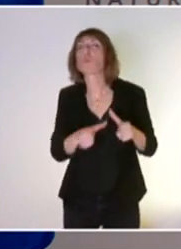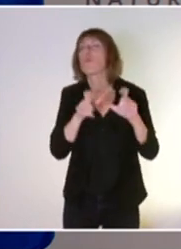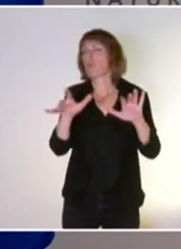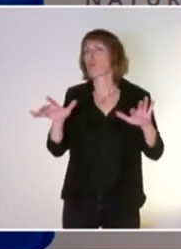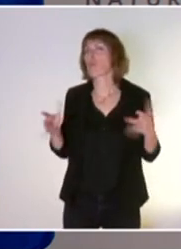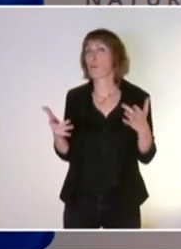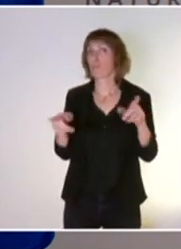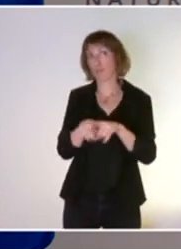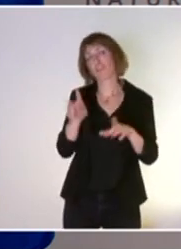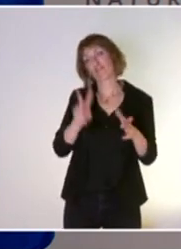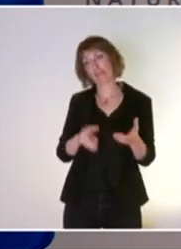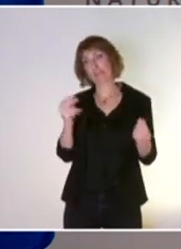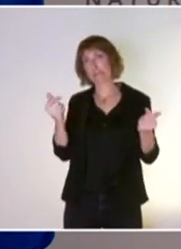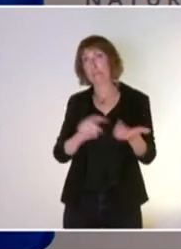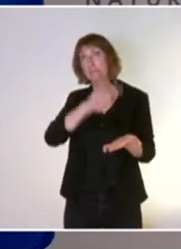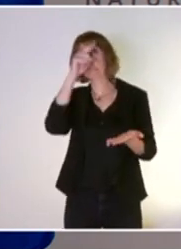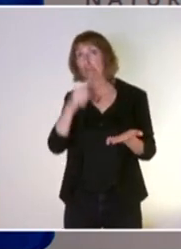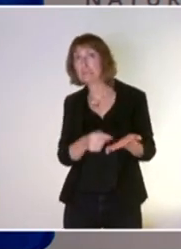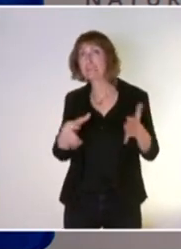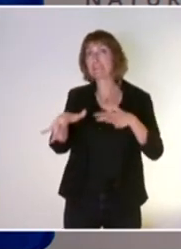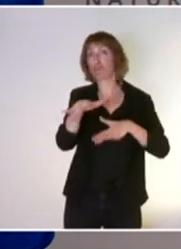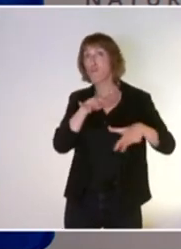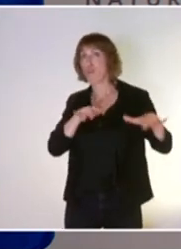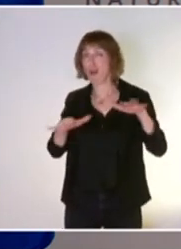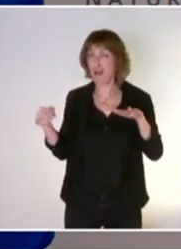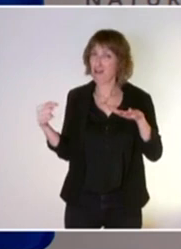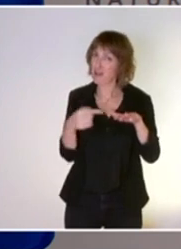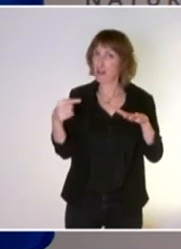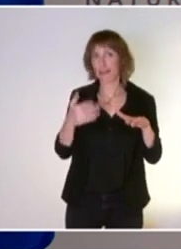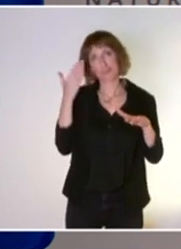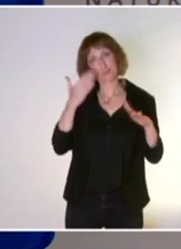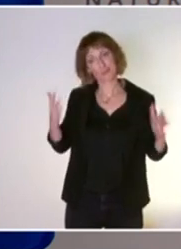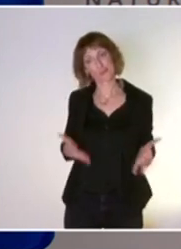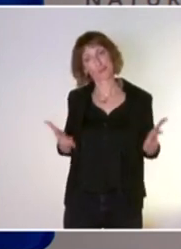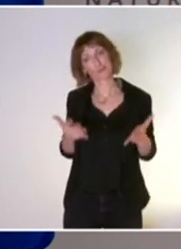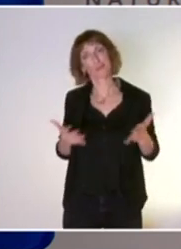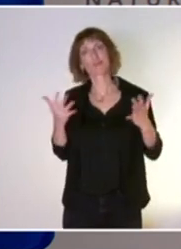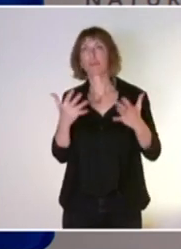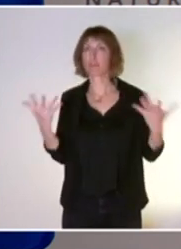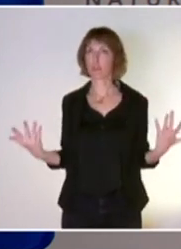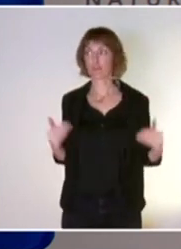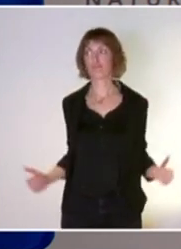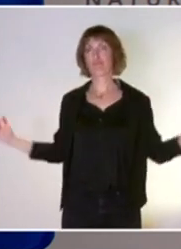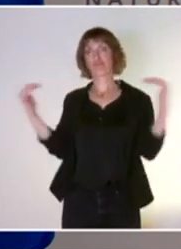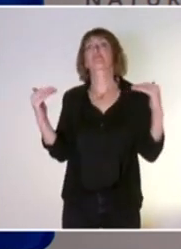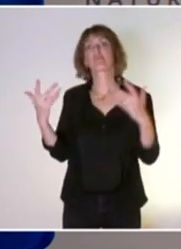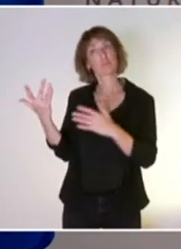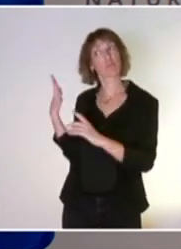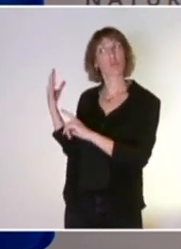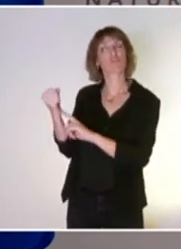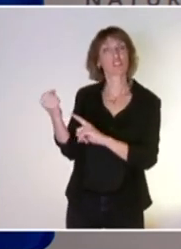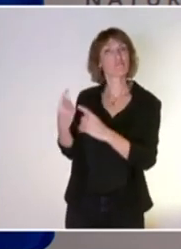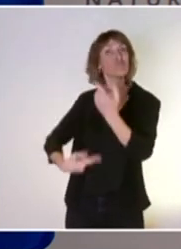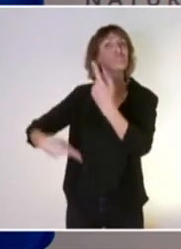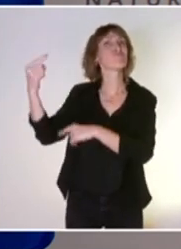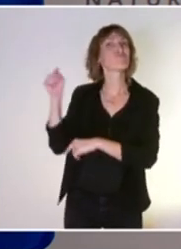nous savons les défis à relever. Il nous faut aligner effectivement les moyens avec nos objectifs et nos ambitions. Et donc nous avons